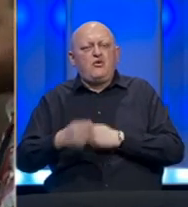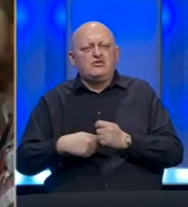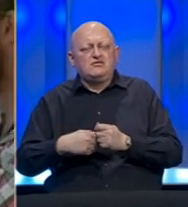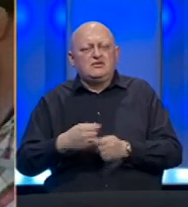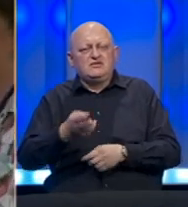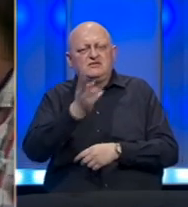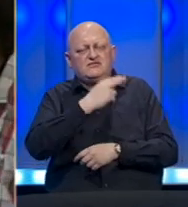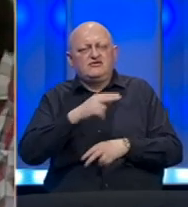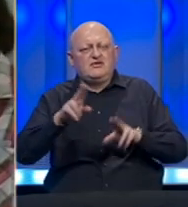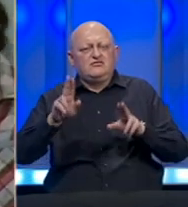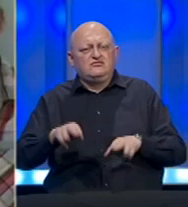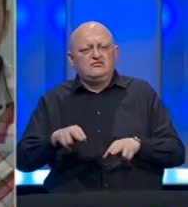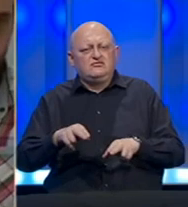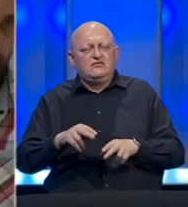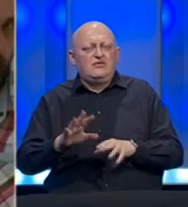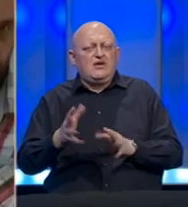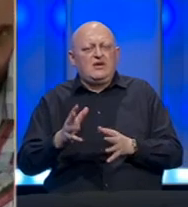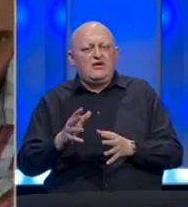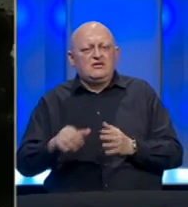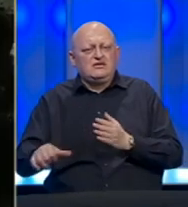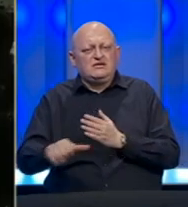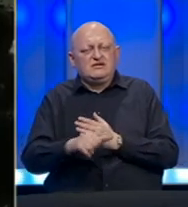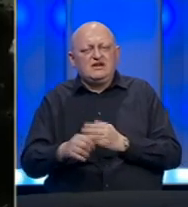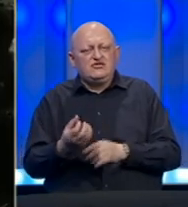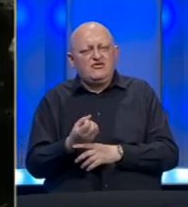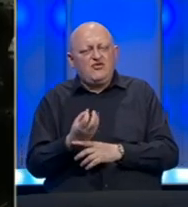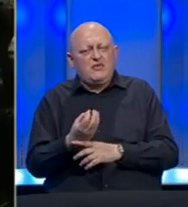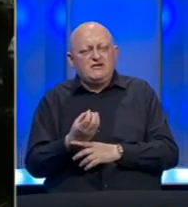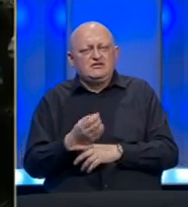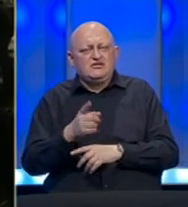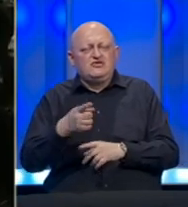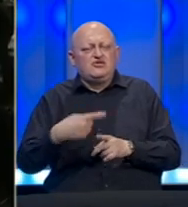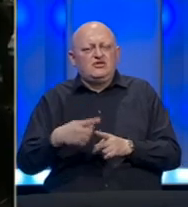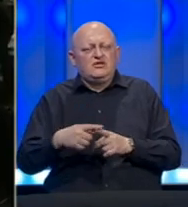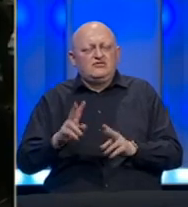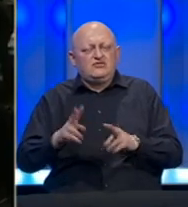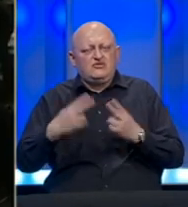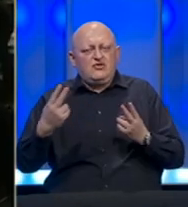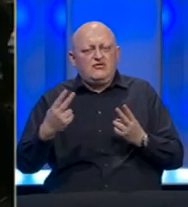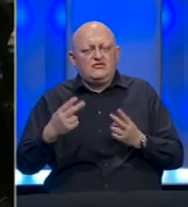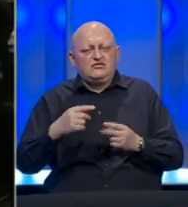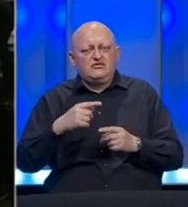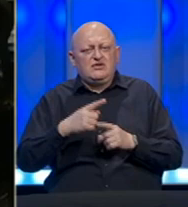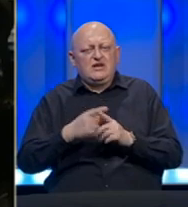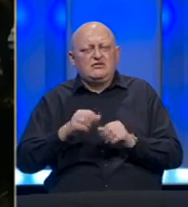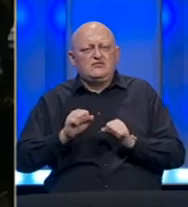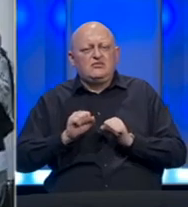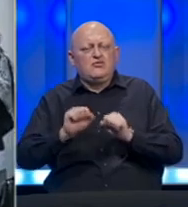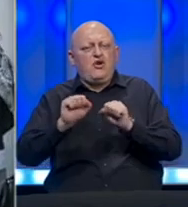zvaničnicima omogućava da eventualno i sakriju određene informacije. Istog razloga, novinari HNK odlučili su